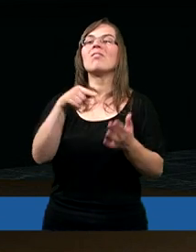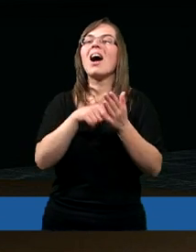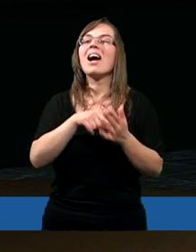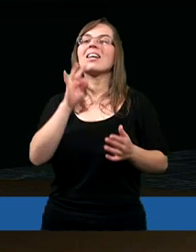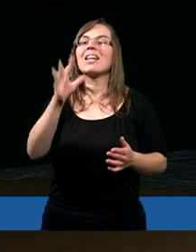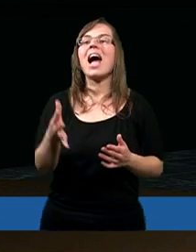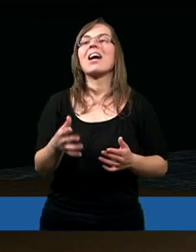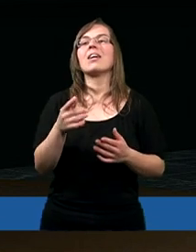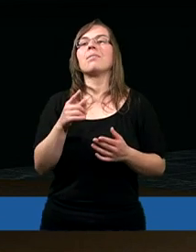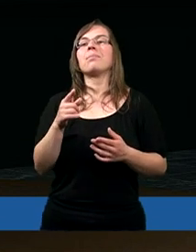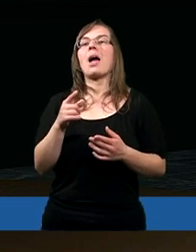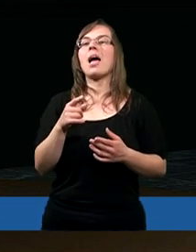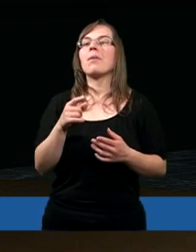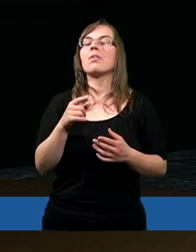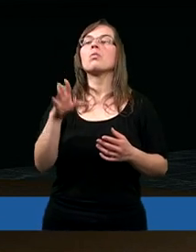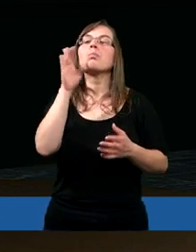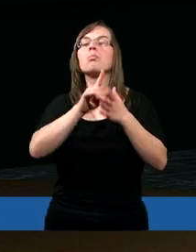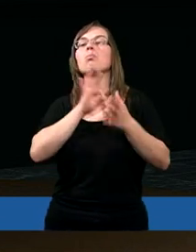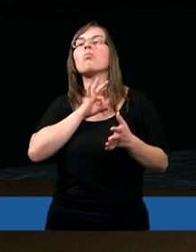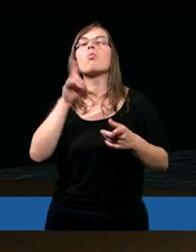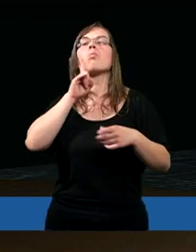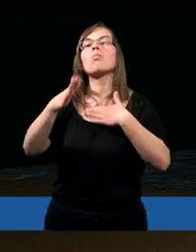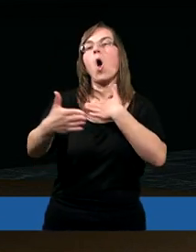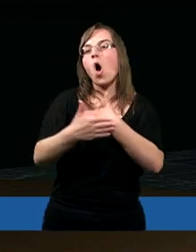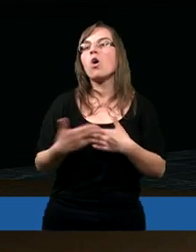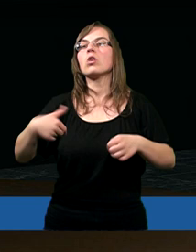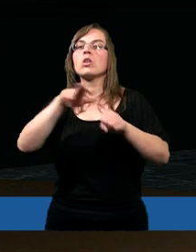Właściwie takim przykładem jest dla mnie mój mąż,